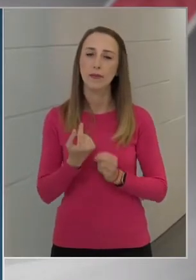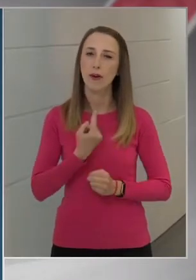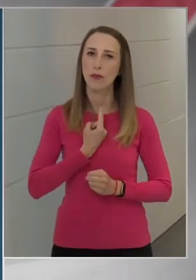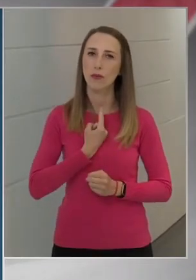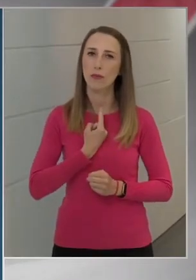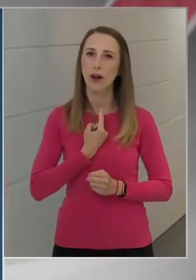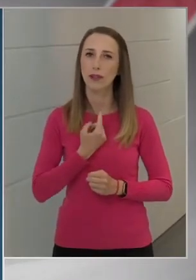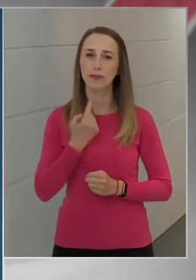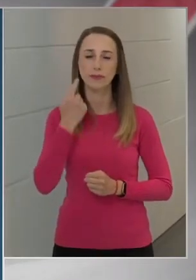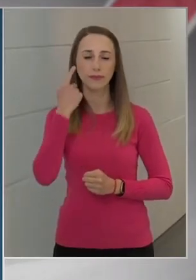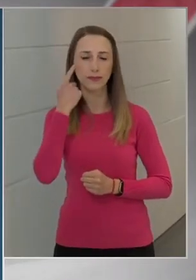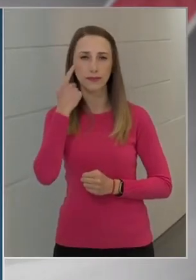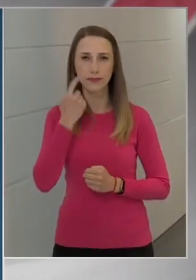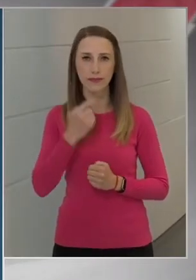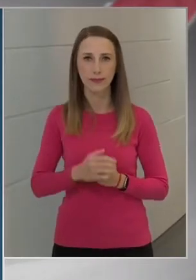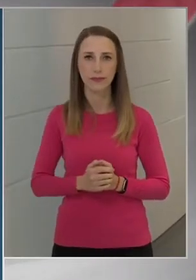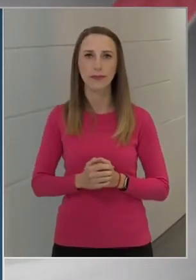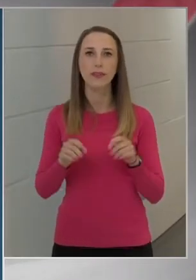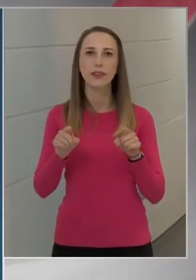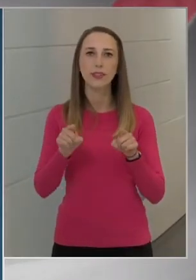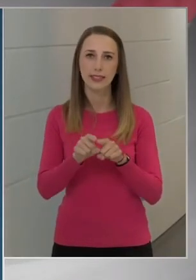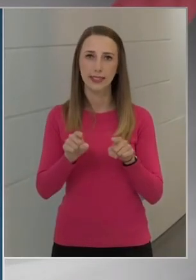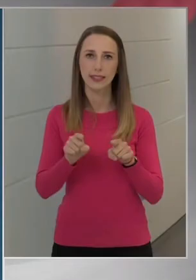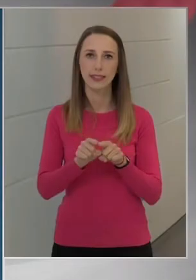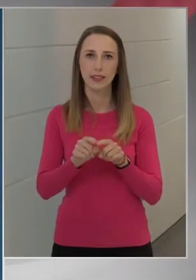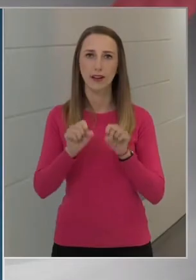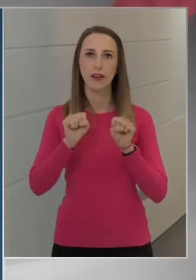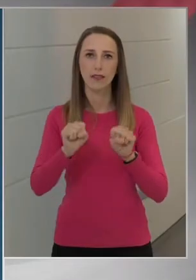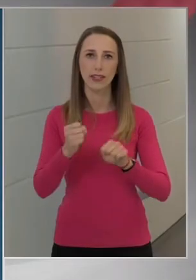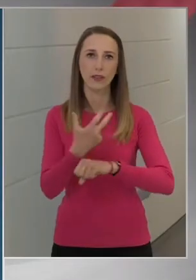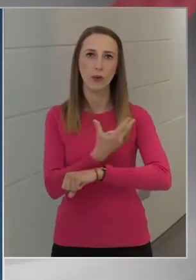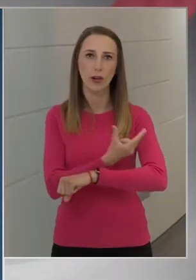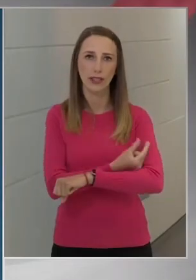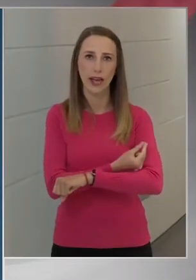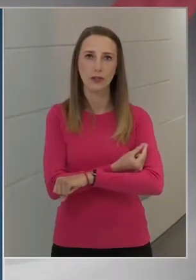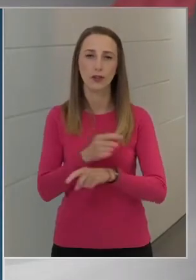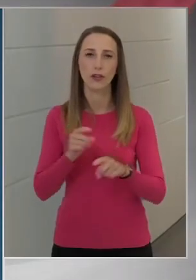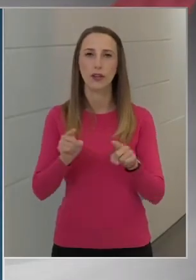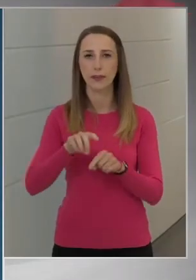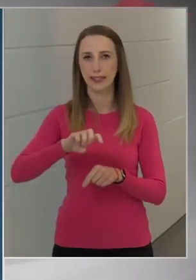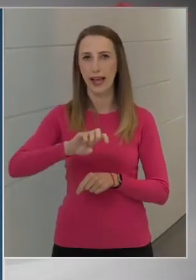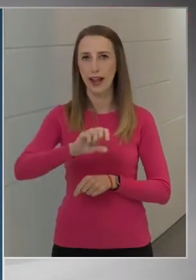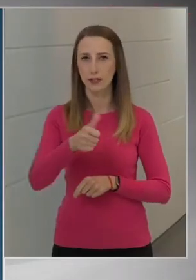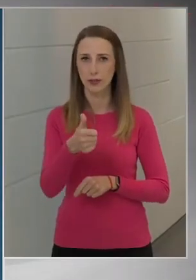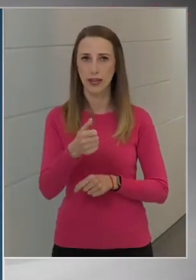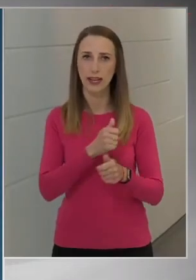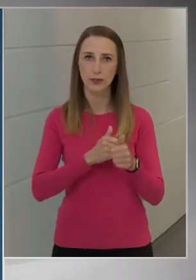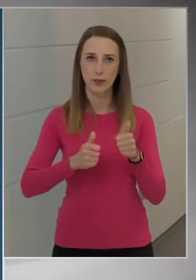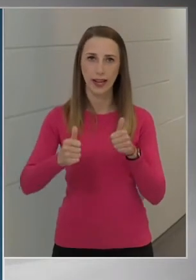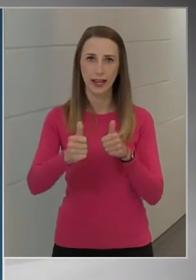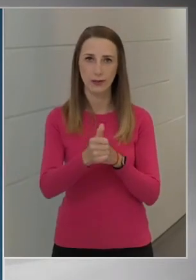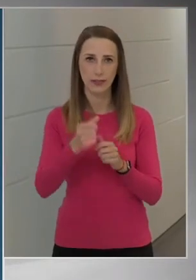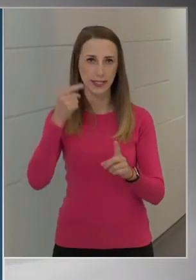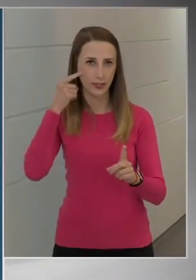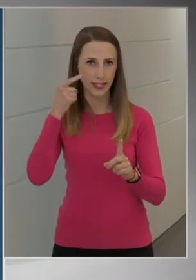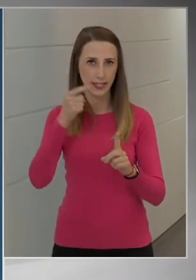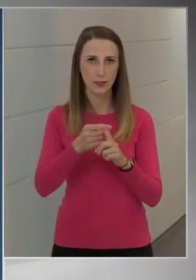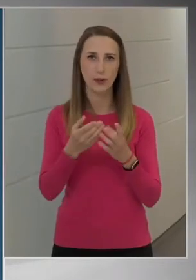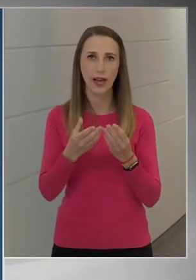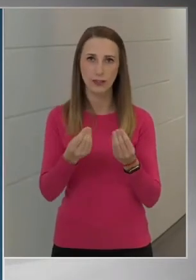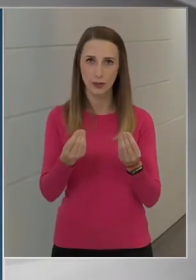oda, ami szintén a védőoltások, mint elsődleges megelőzést célzó